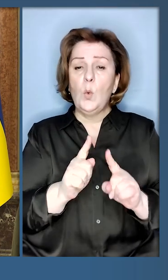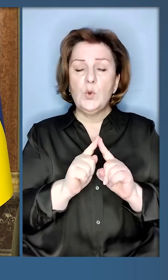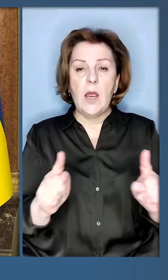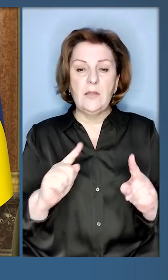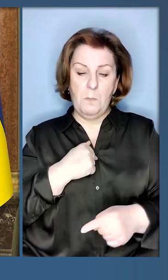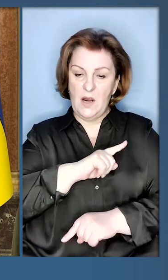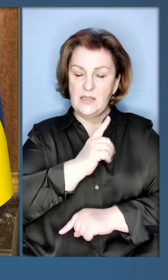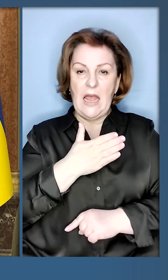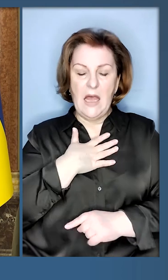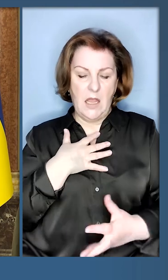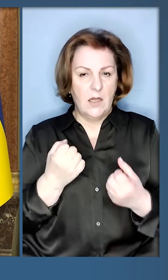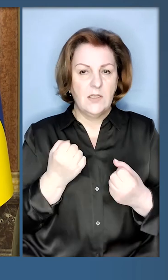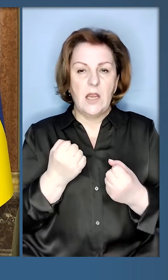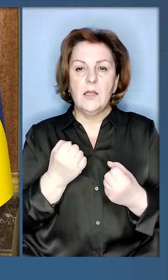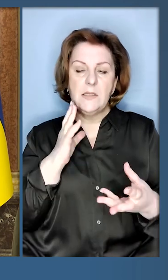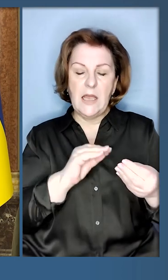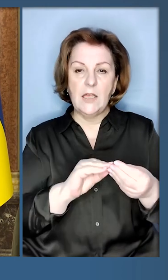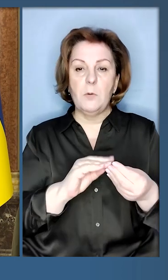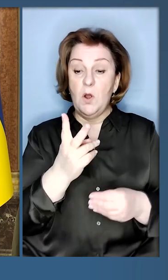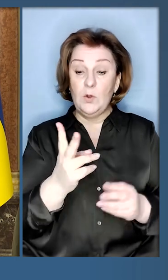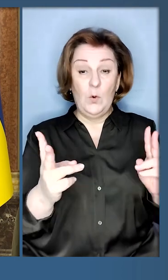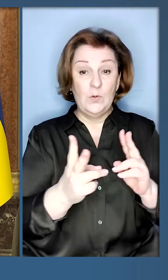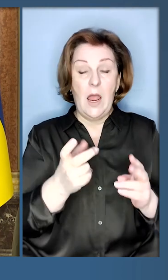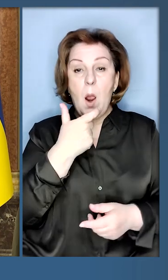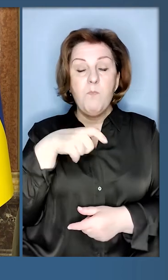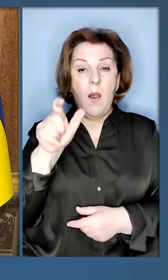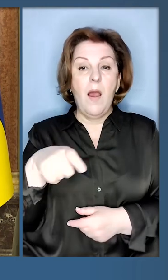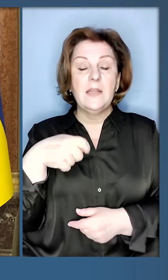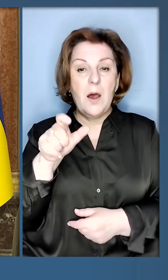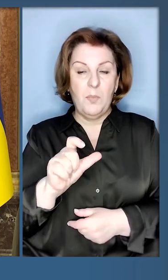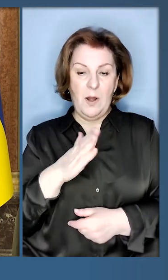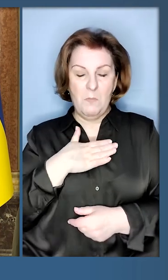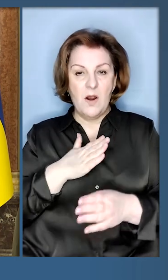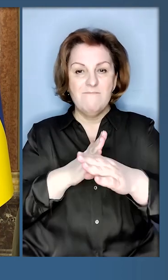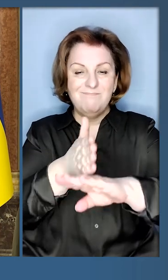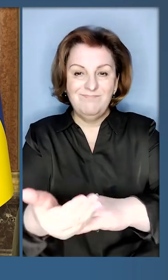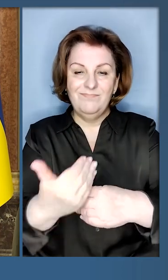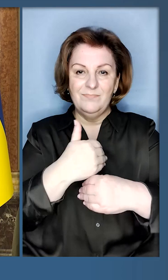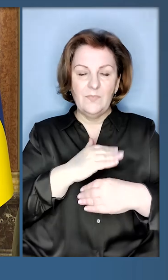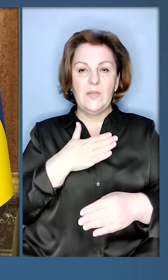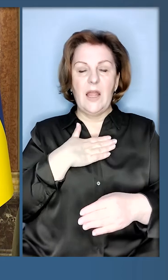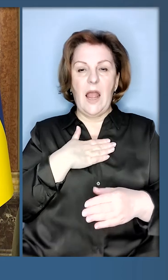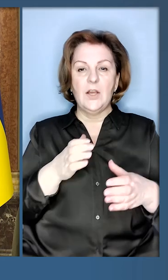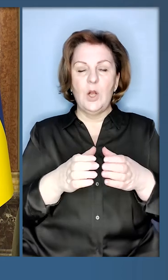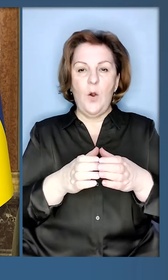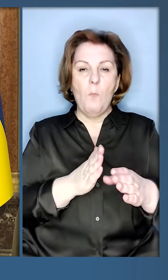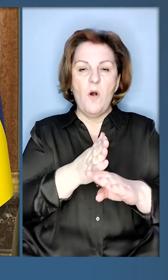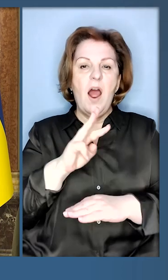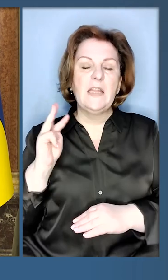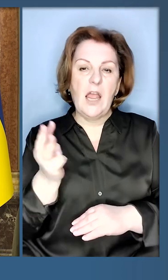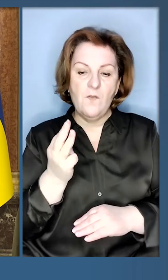стійкість з двома зустрічами з паном президентом, моїм візитом і нашою командою в Вашингтон в грудні, та візитом